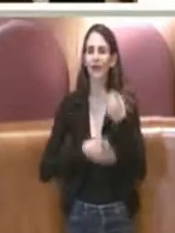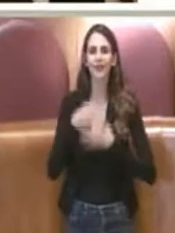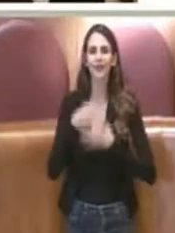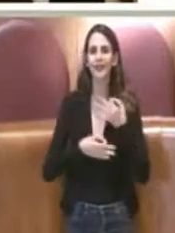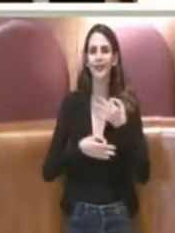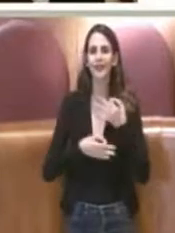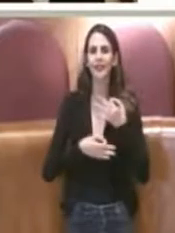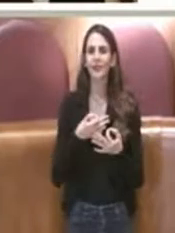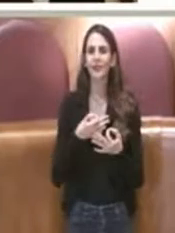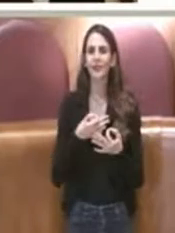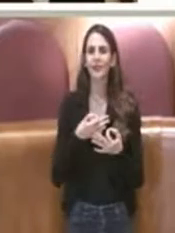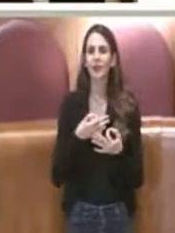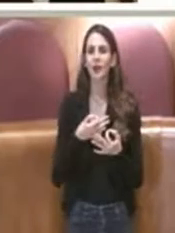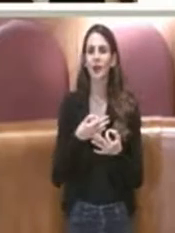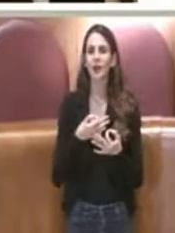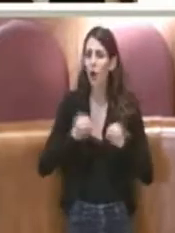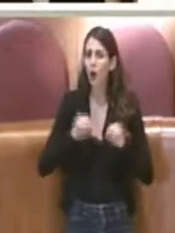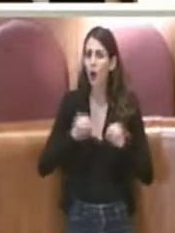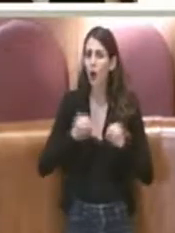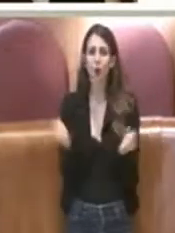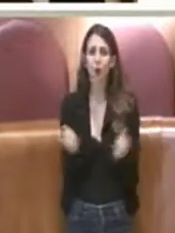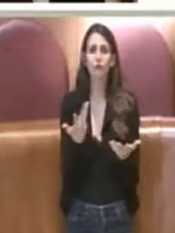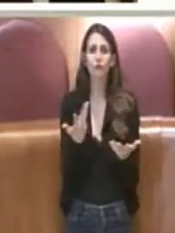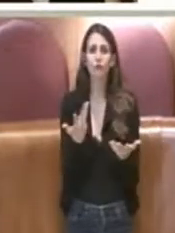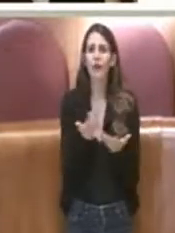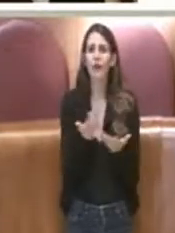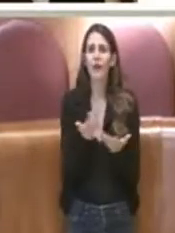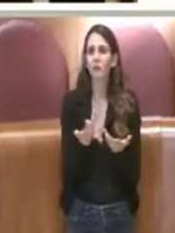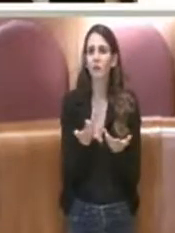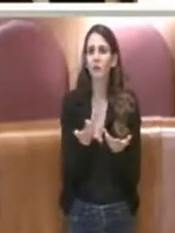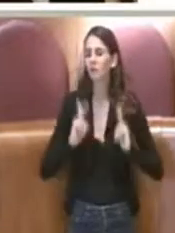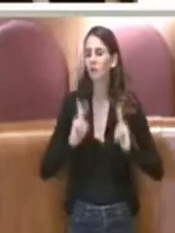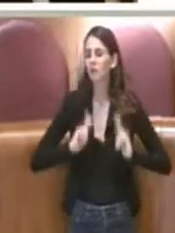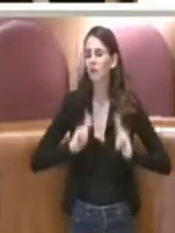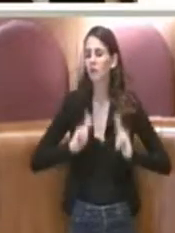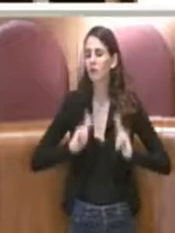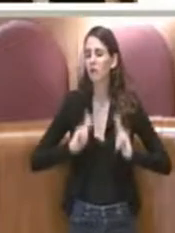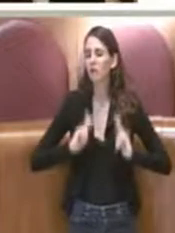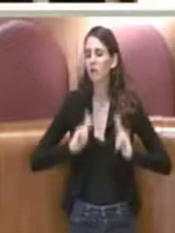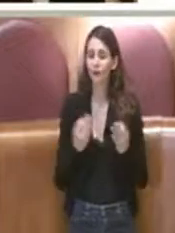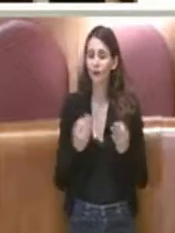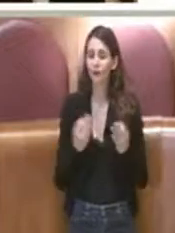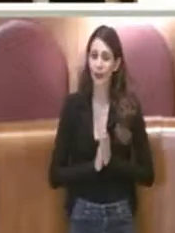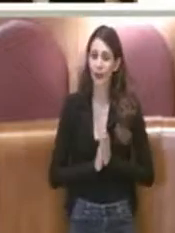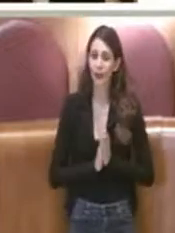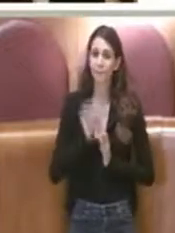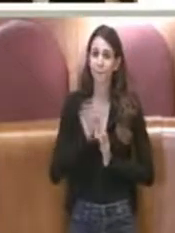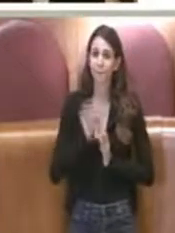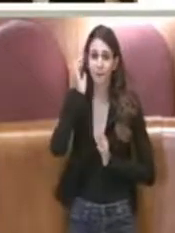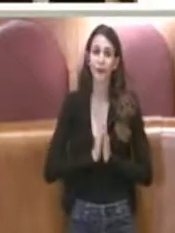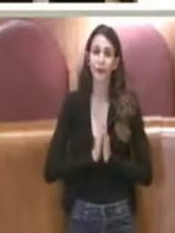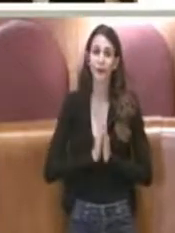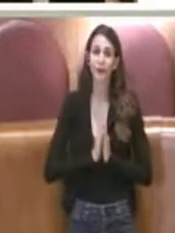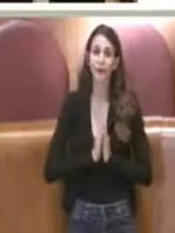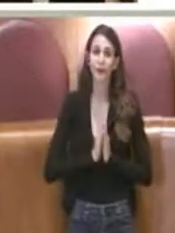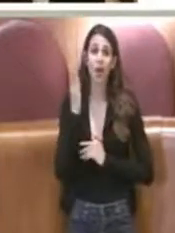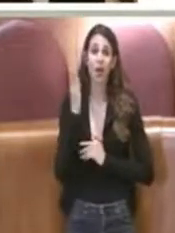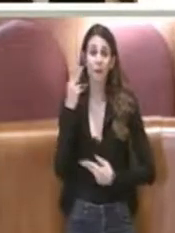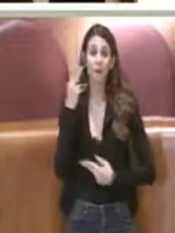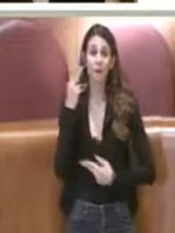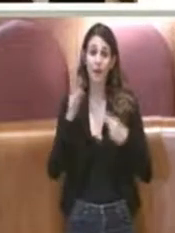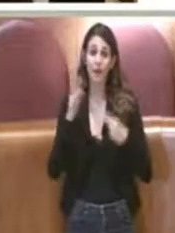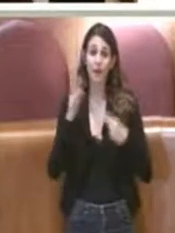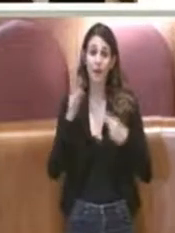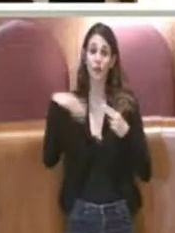imprescindibile, che si verifica nel momento in cui, per quanto si possano